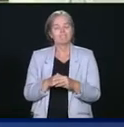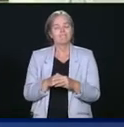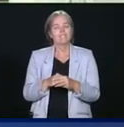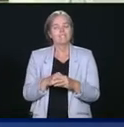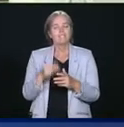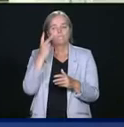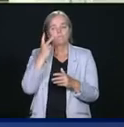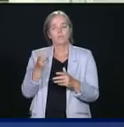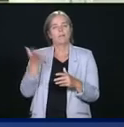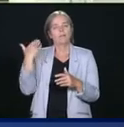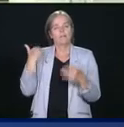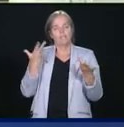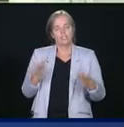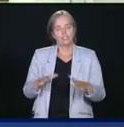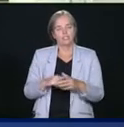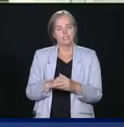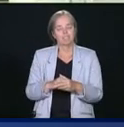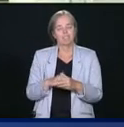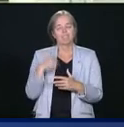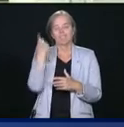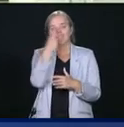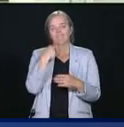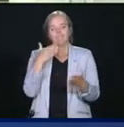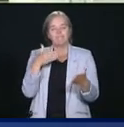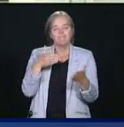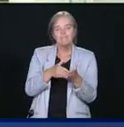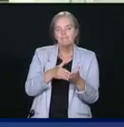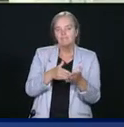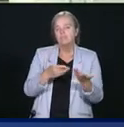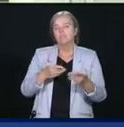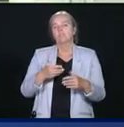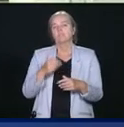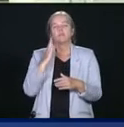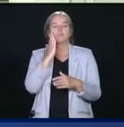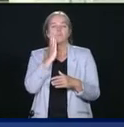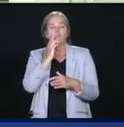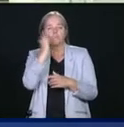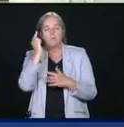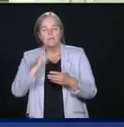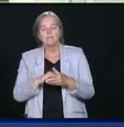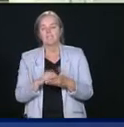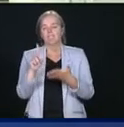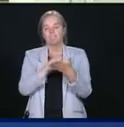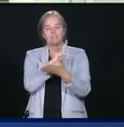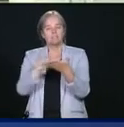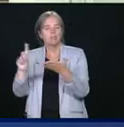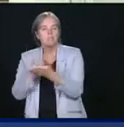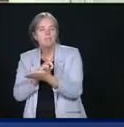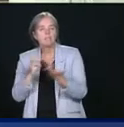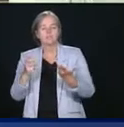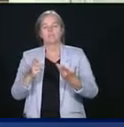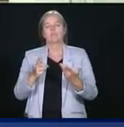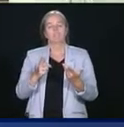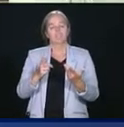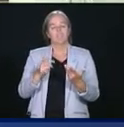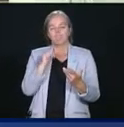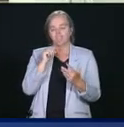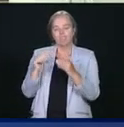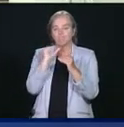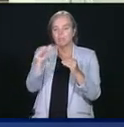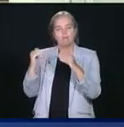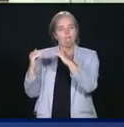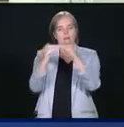racisme envers les Noirs, la discrimination systémique, l'injustice, ça existe aussi chez nous.